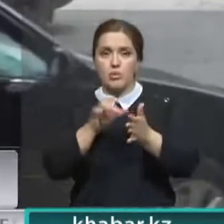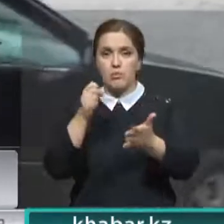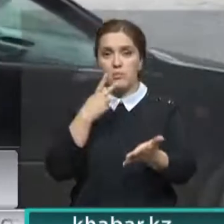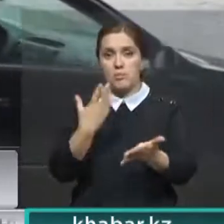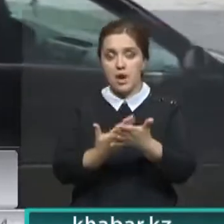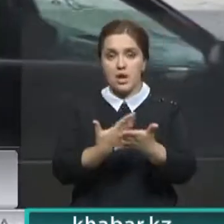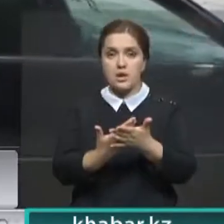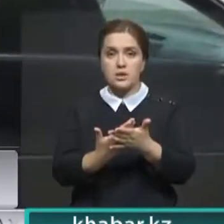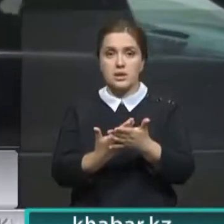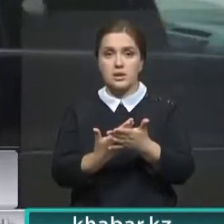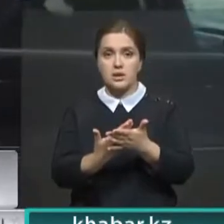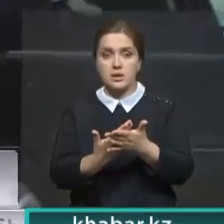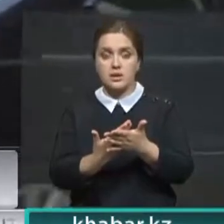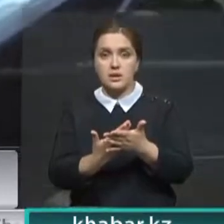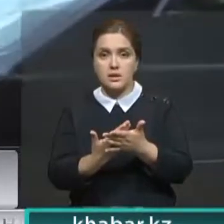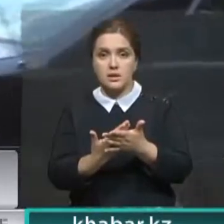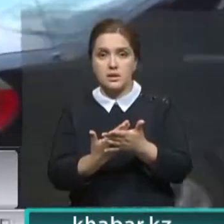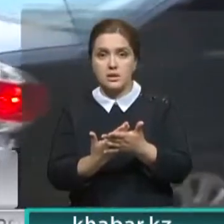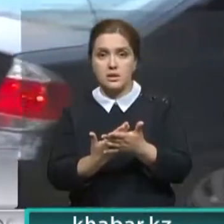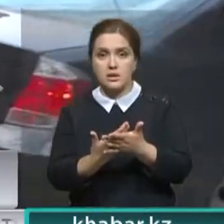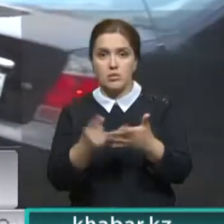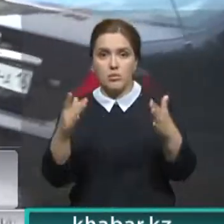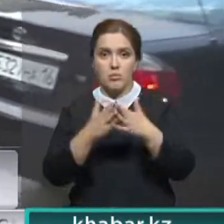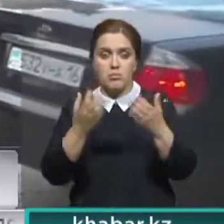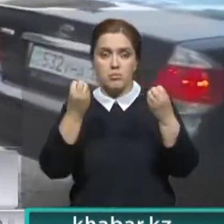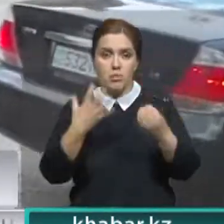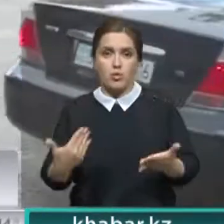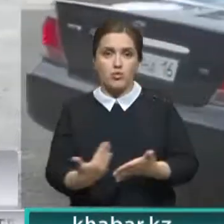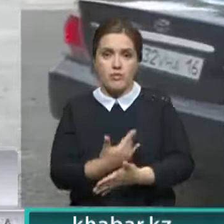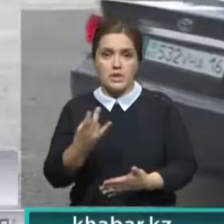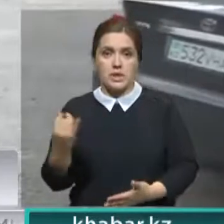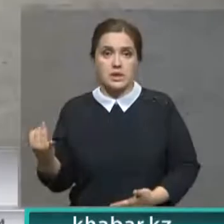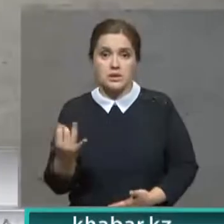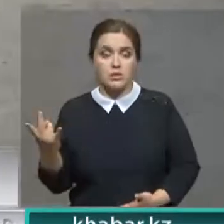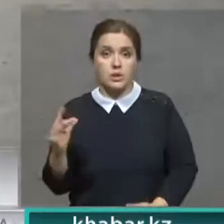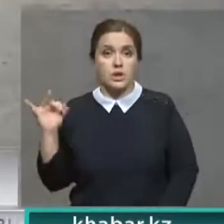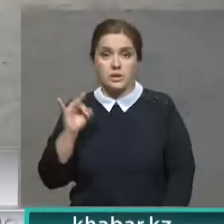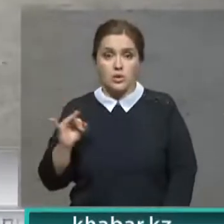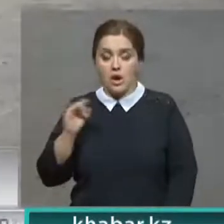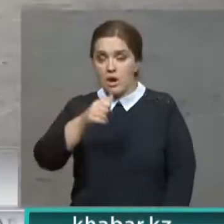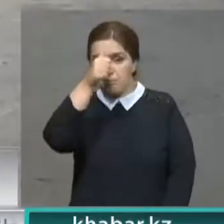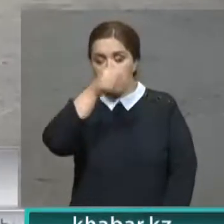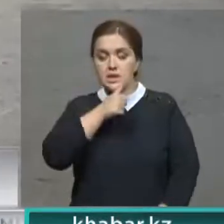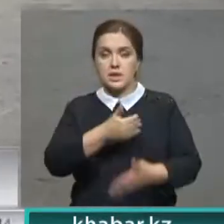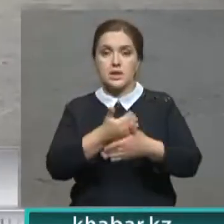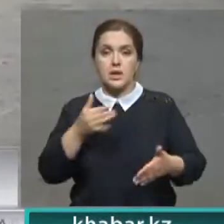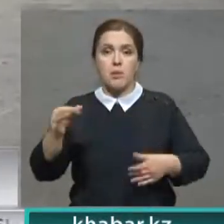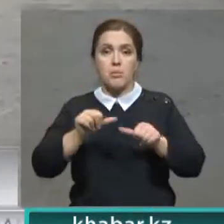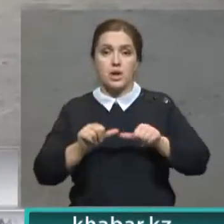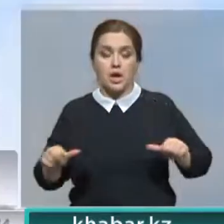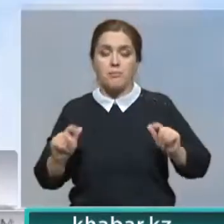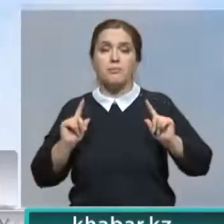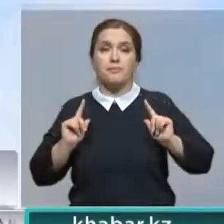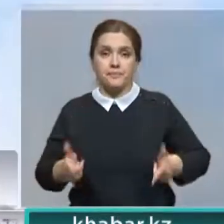что-то показывать. Но не зеркальные же панели, которыми вылицованы здания, показывать. Им нужна история. Месяц назад областная комиссия одобрила